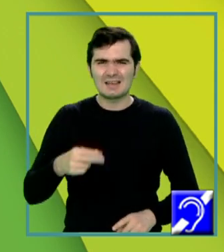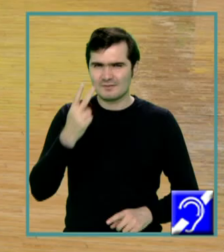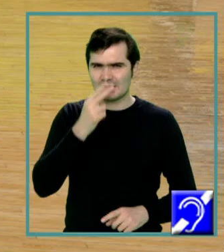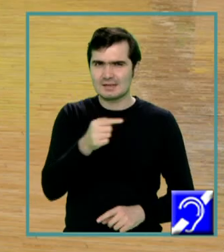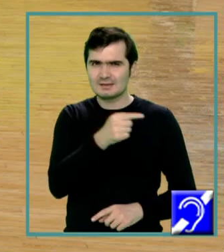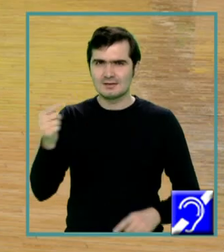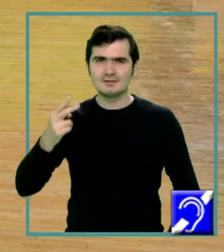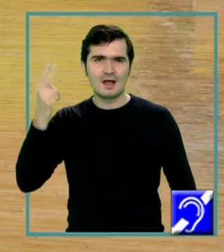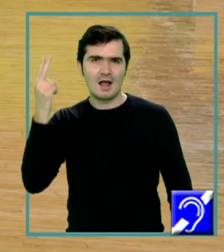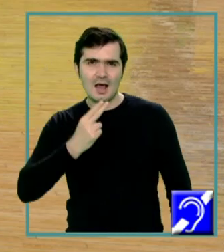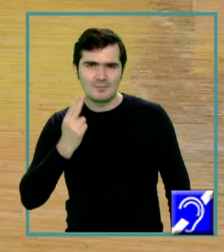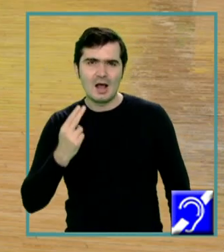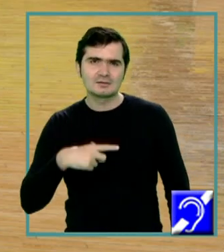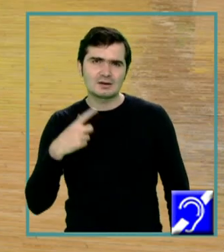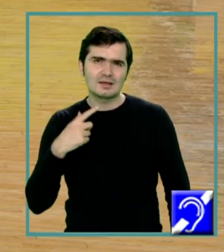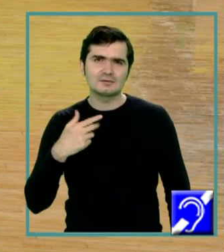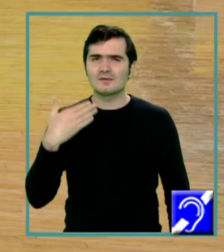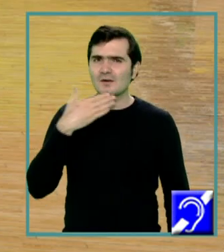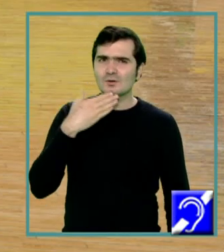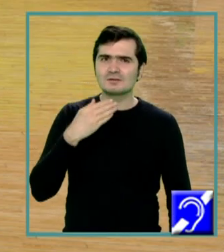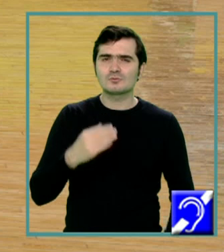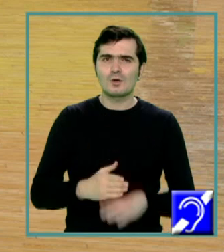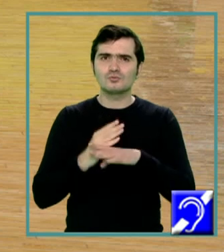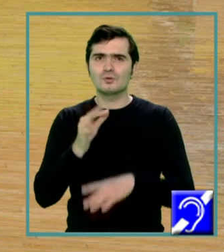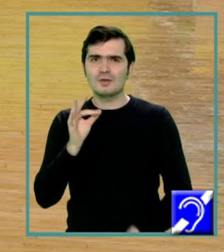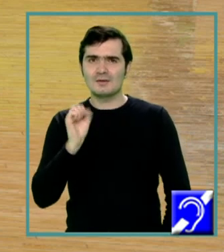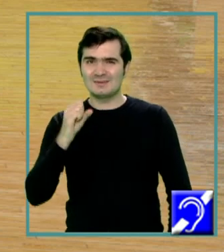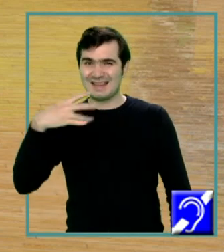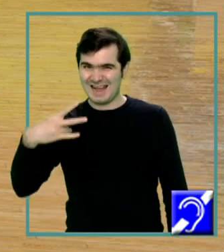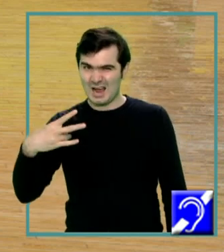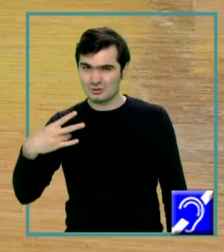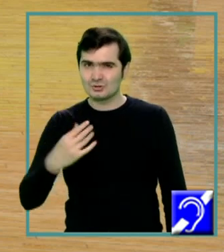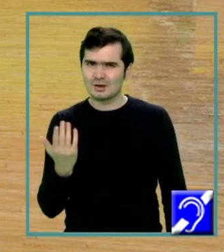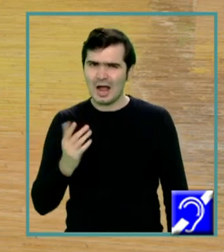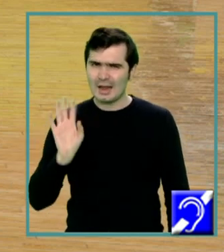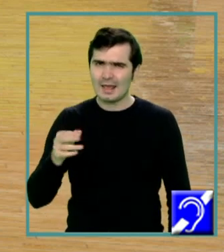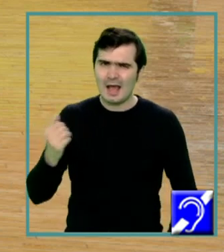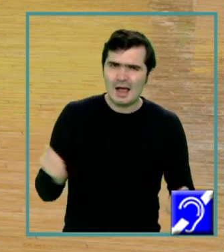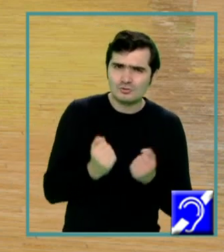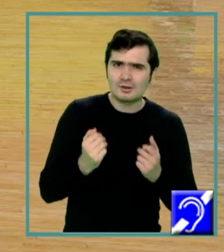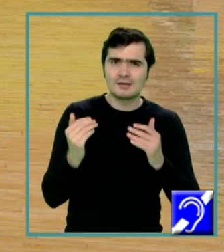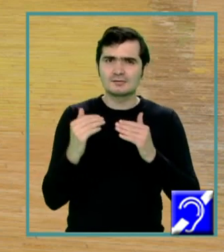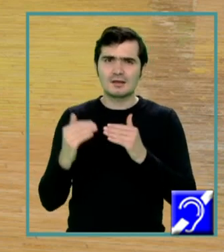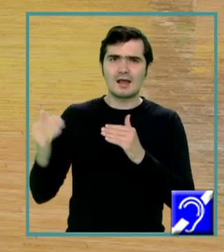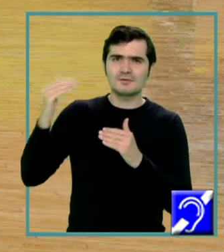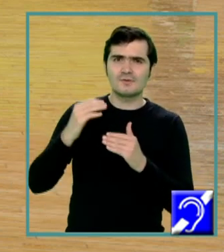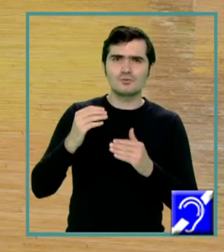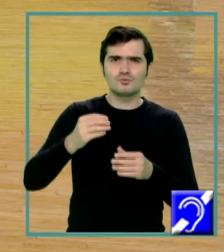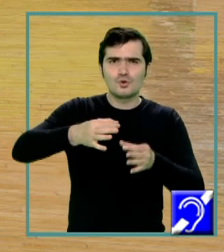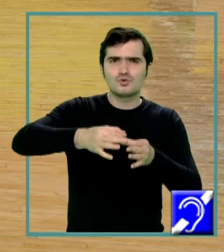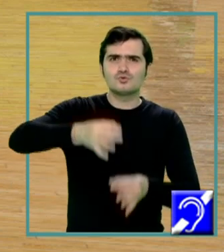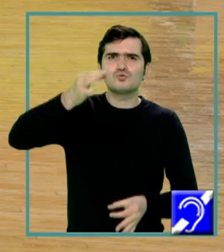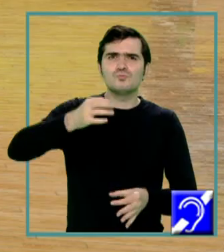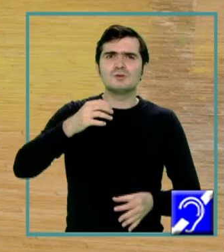albastră, este favorizat de FSH. FSH-ul acționează la nivelul tubilor